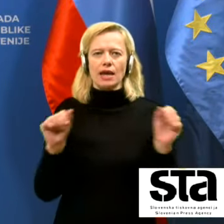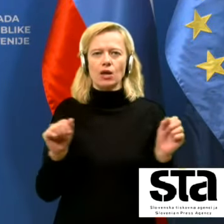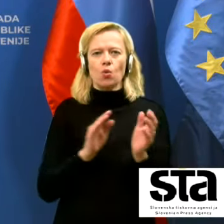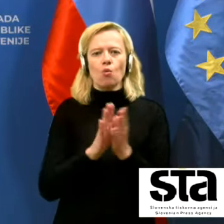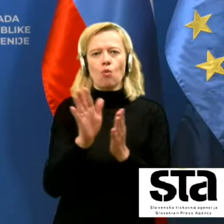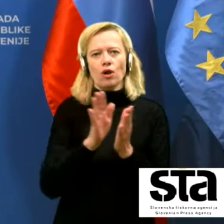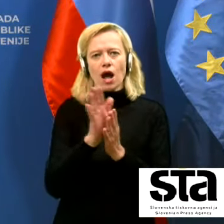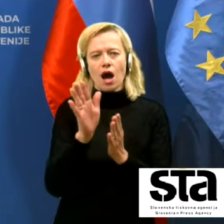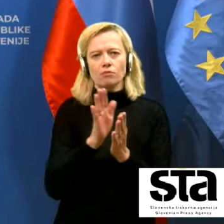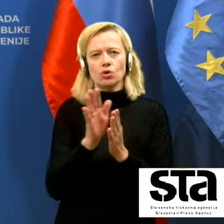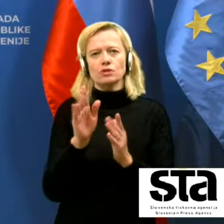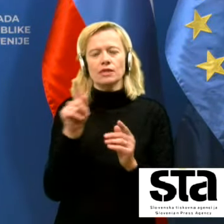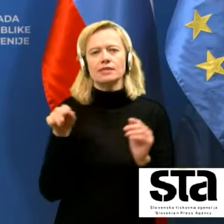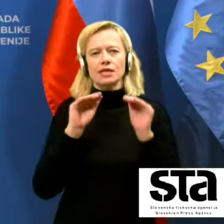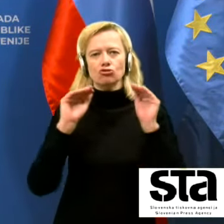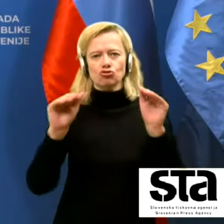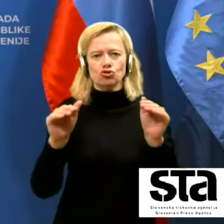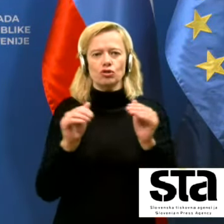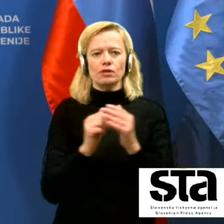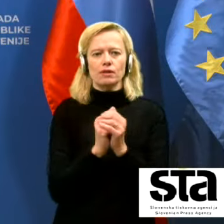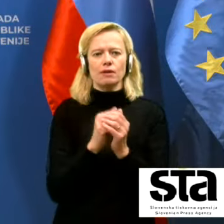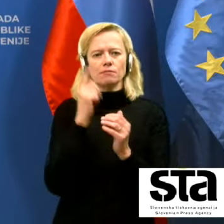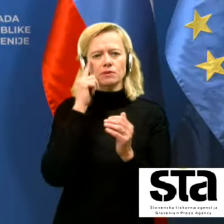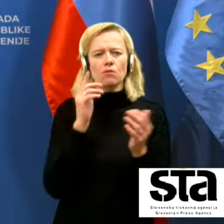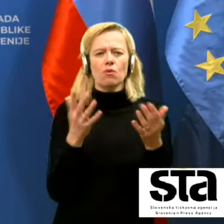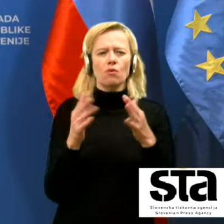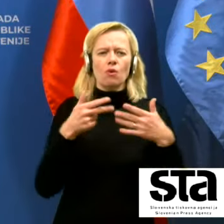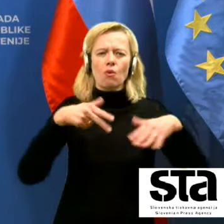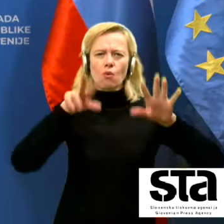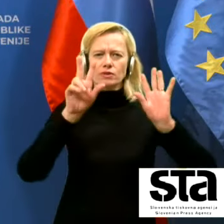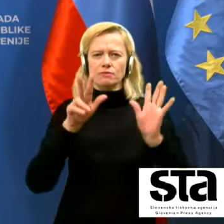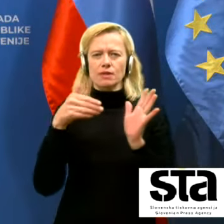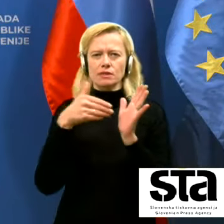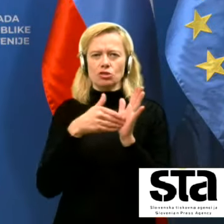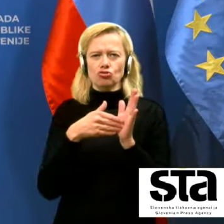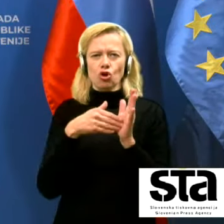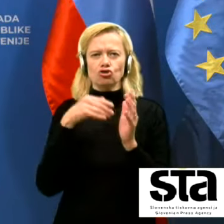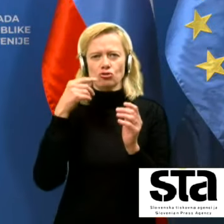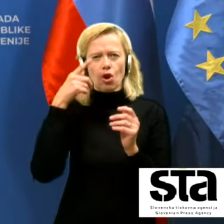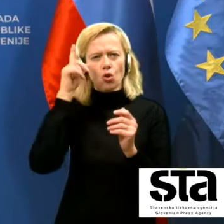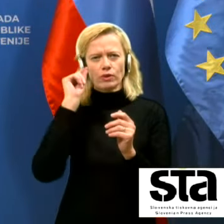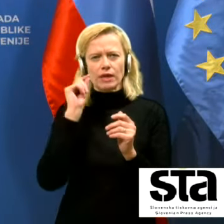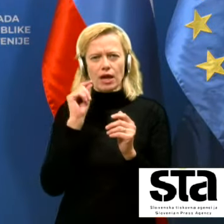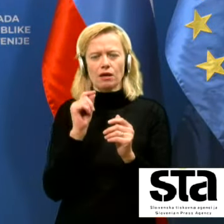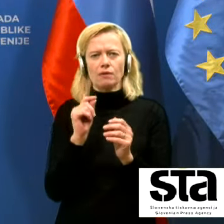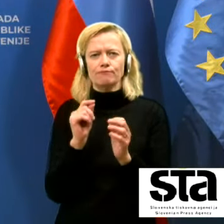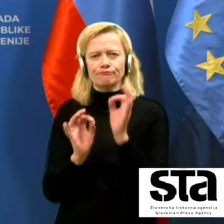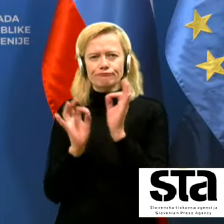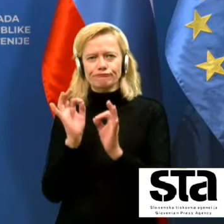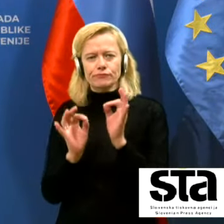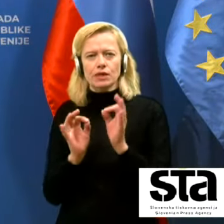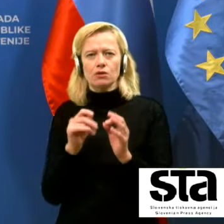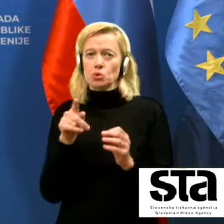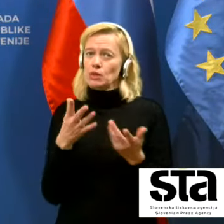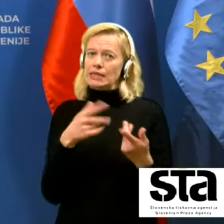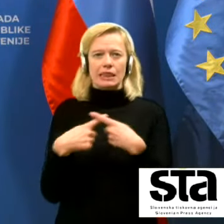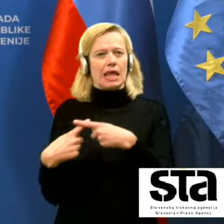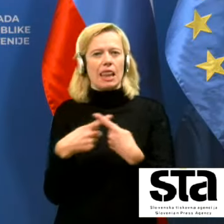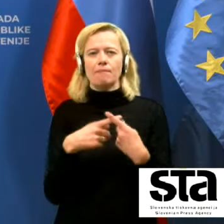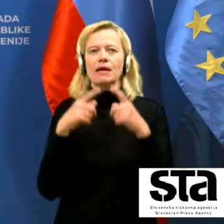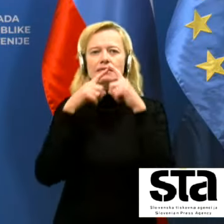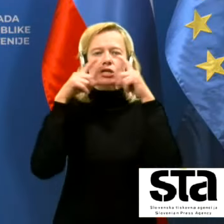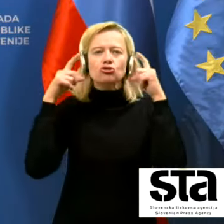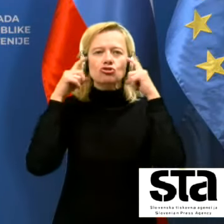zaščite na, mislim, da okrog 18 tisoč ljudeh in tu ni nobene dileme, se pravi, zaščitne